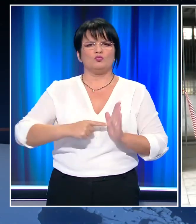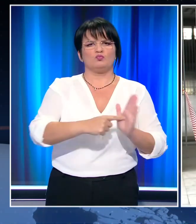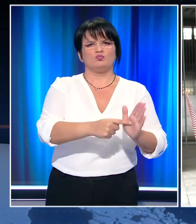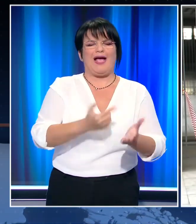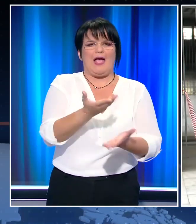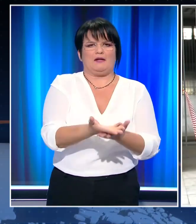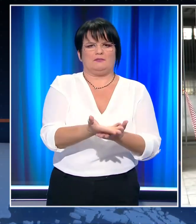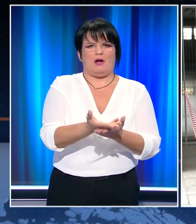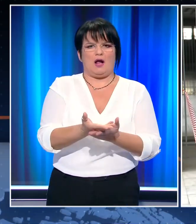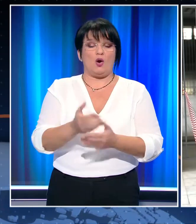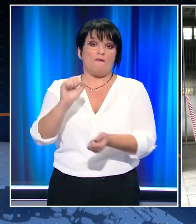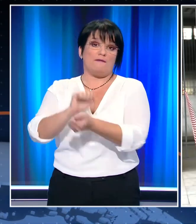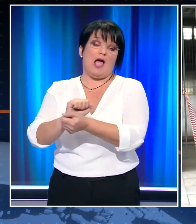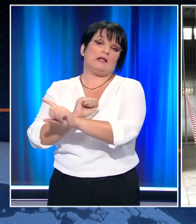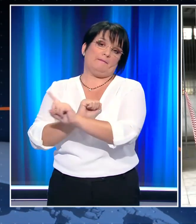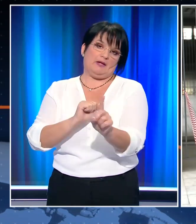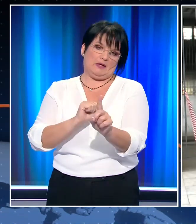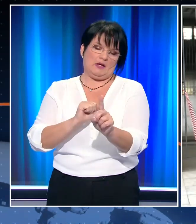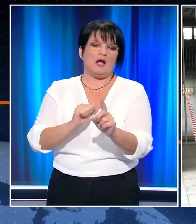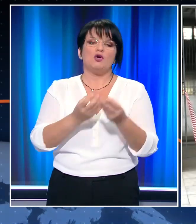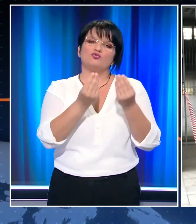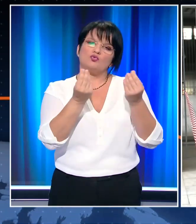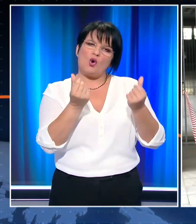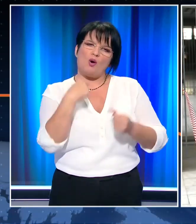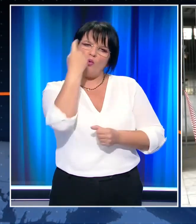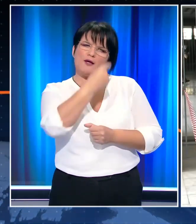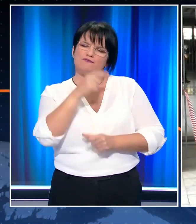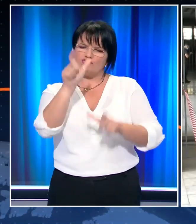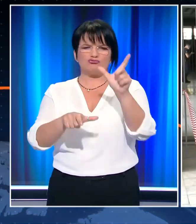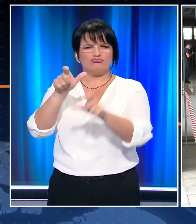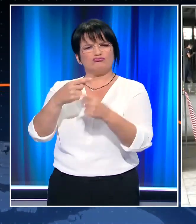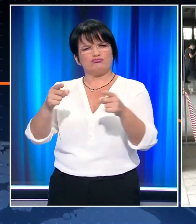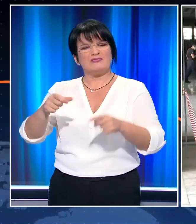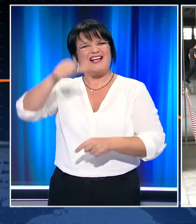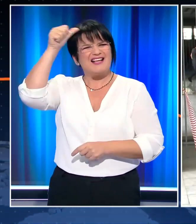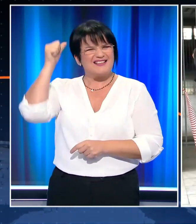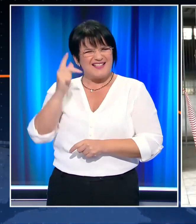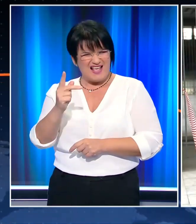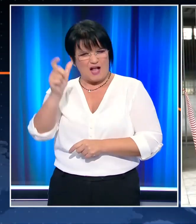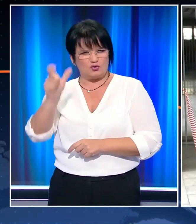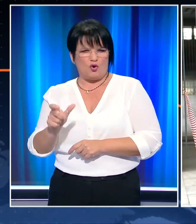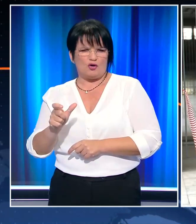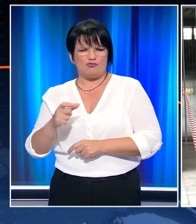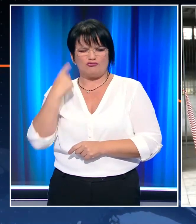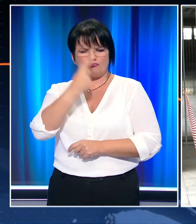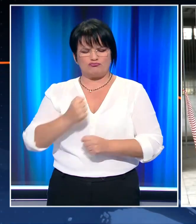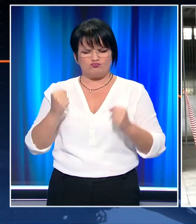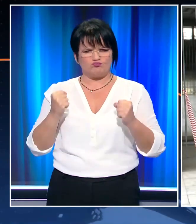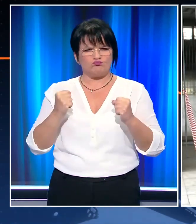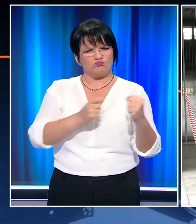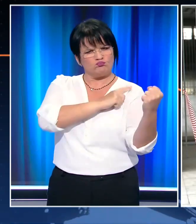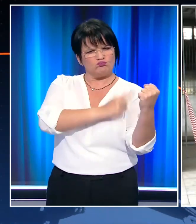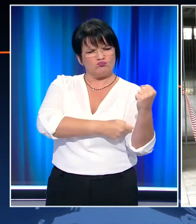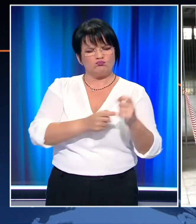το αίτημα, να μην πάνε στη φυλακή. Με διαφορετικό ωστόσο ήφος ο καθένας, ο Ηλίας Κασιδιάρης λίγο πιο αποφασιστικός,